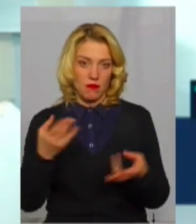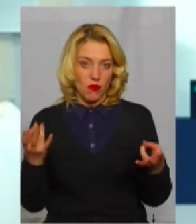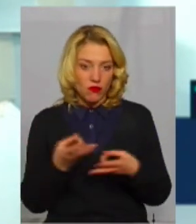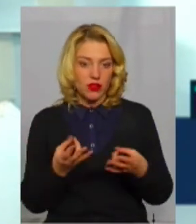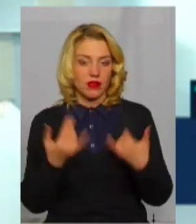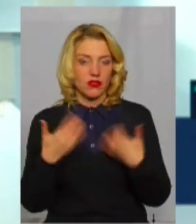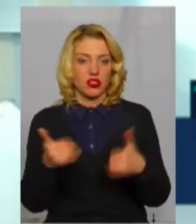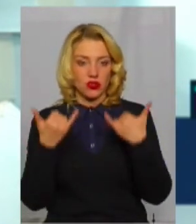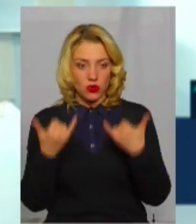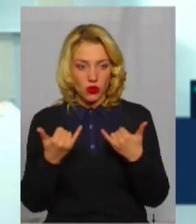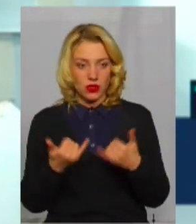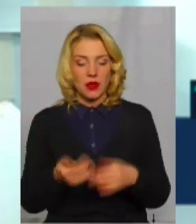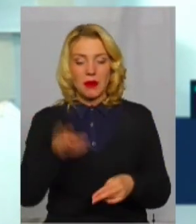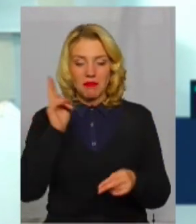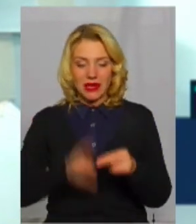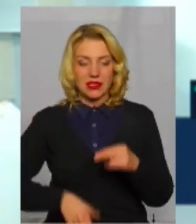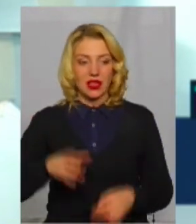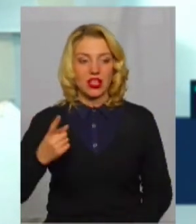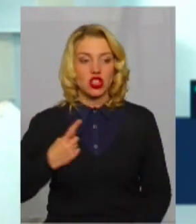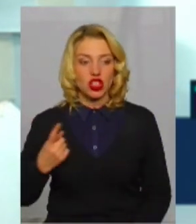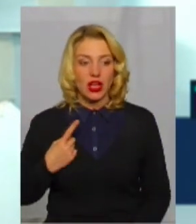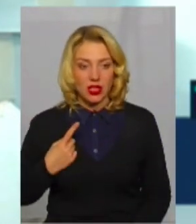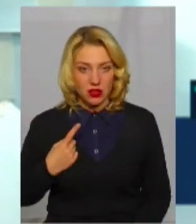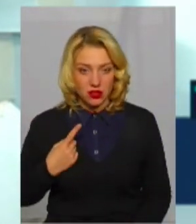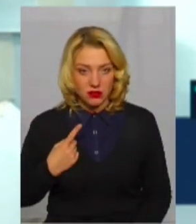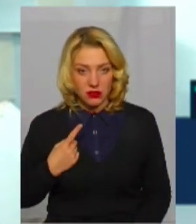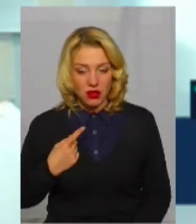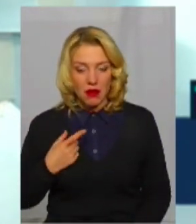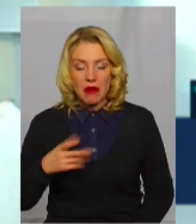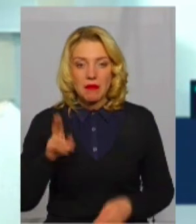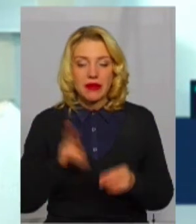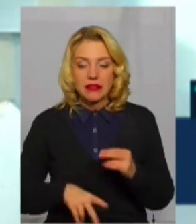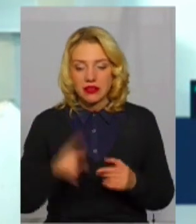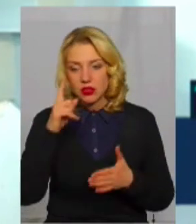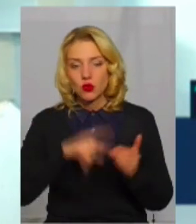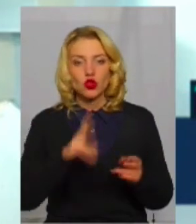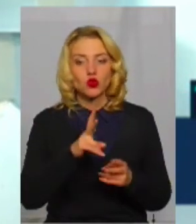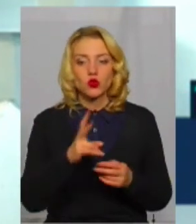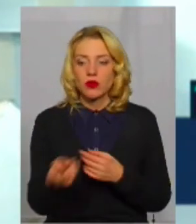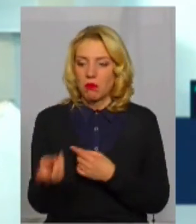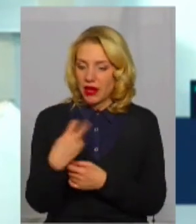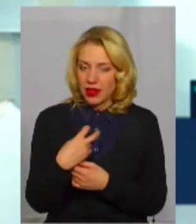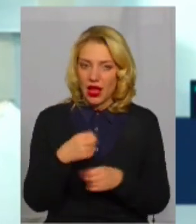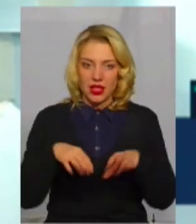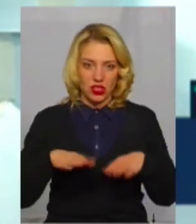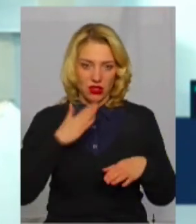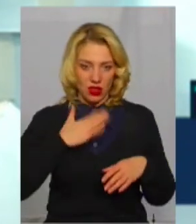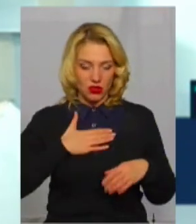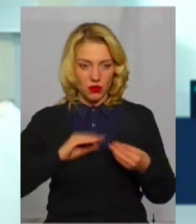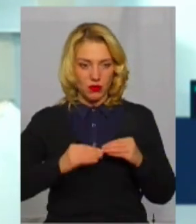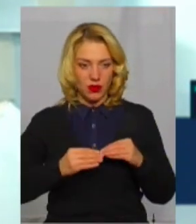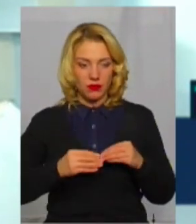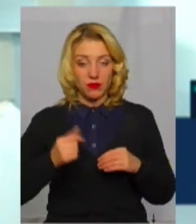перестати чекати, перестати сподіватися, що хтось прийде і за нас цю проблему вирішить. І я,